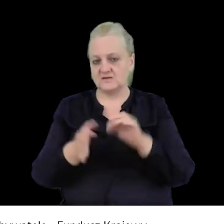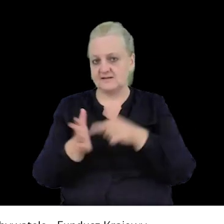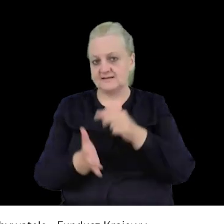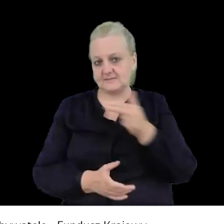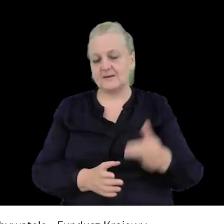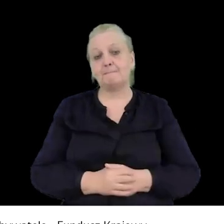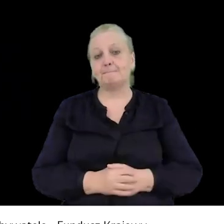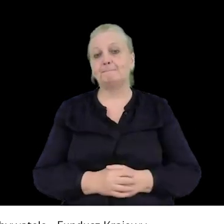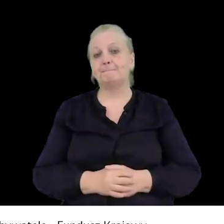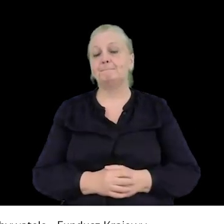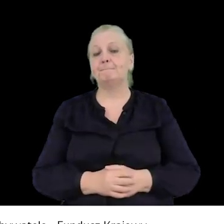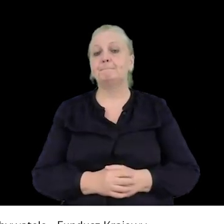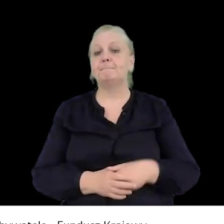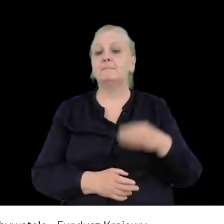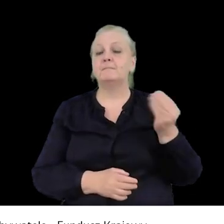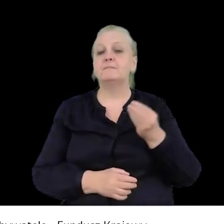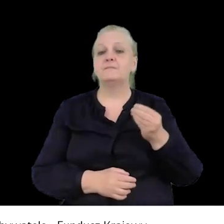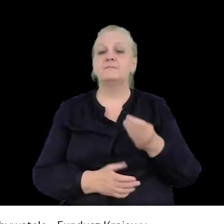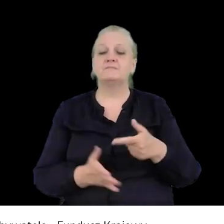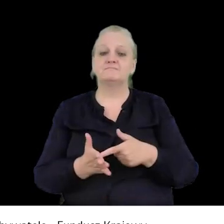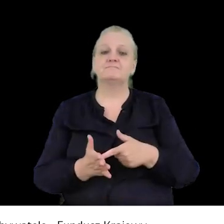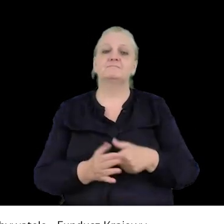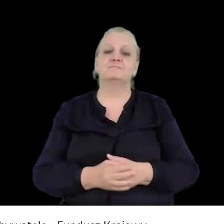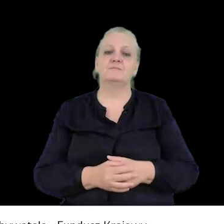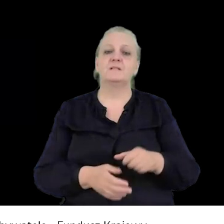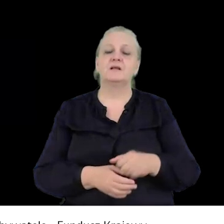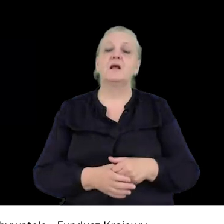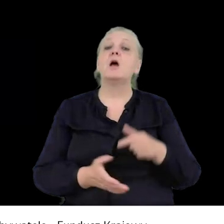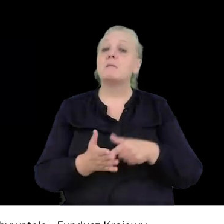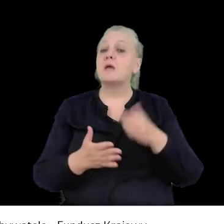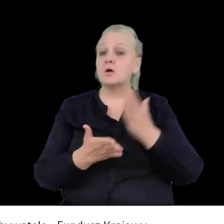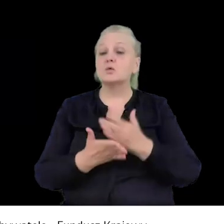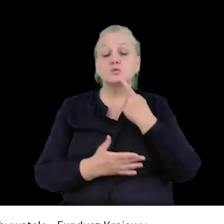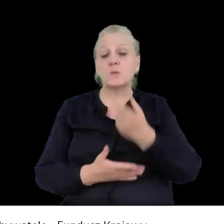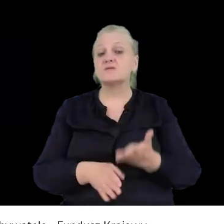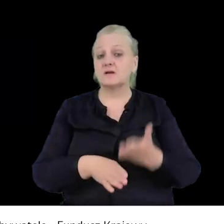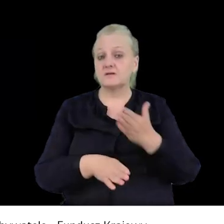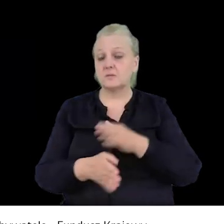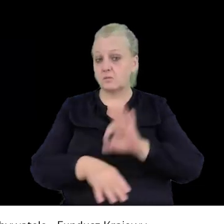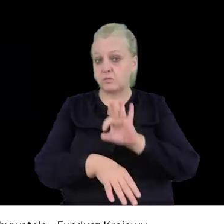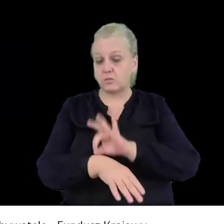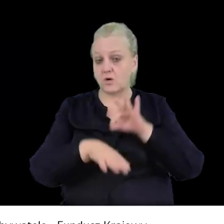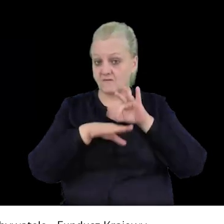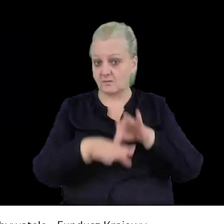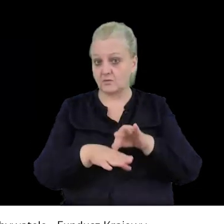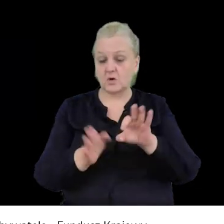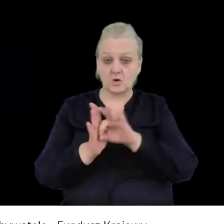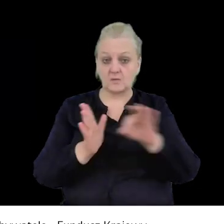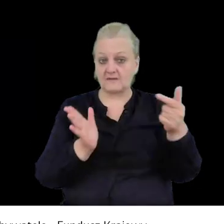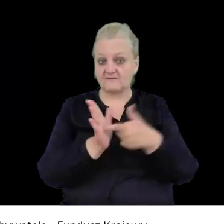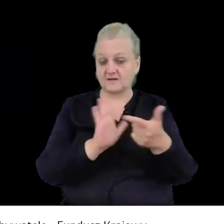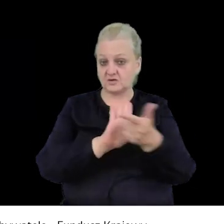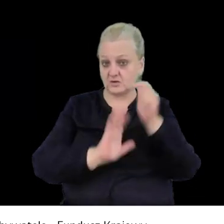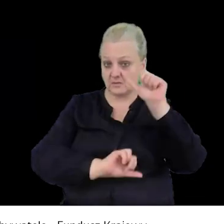i dalej mamy projekt obserwacji zgromadzeń. Jak już powiedziałam wcześniej, projekt prowadzimy od 2017